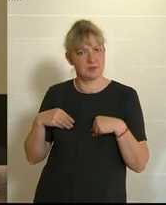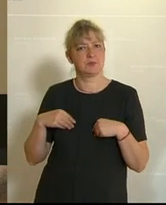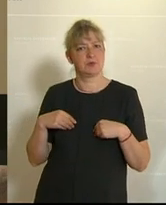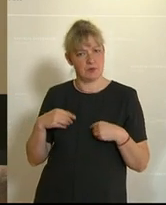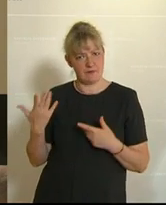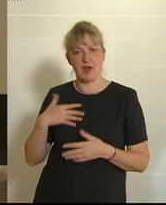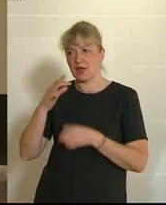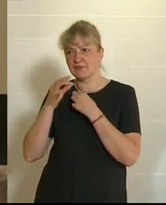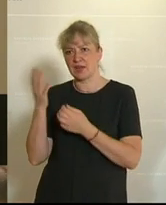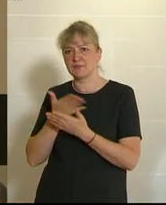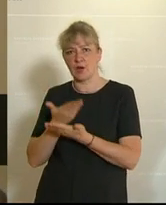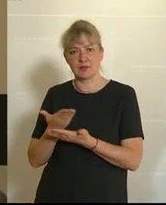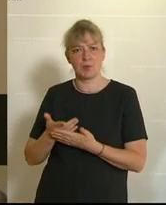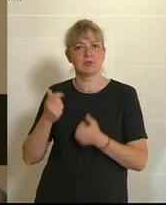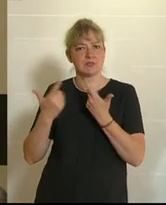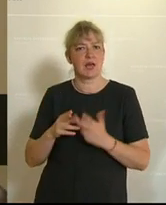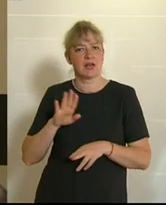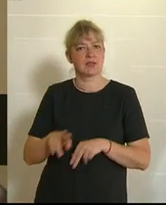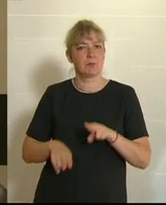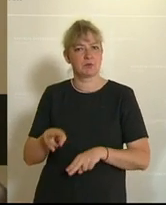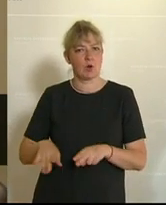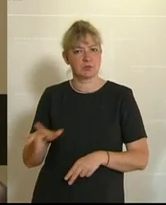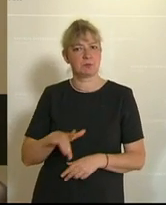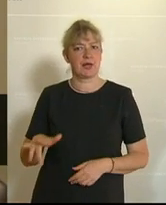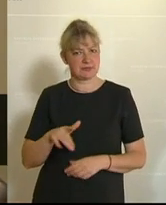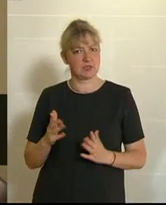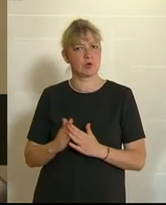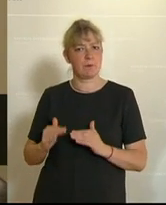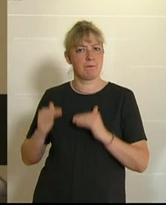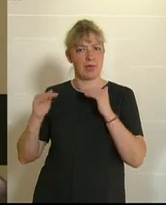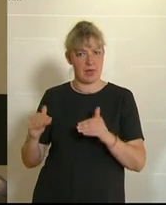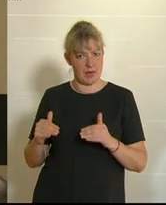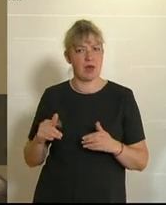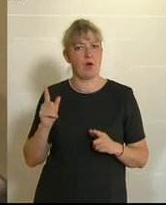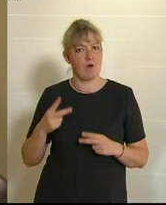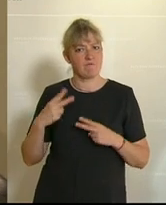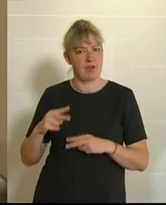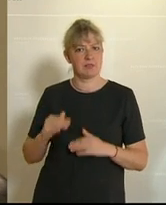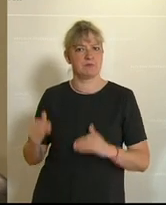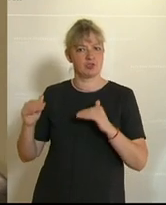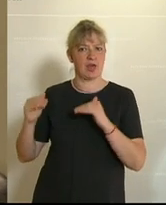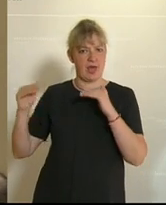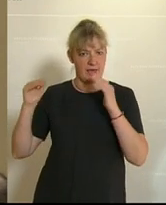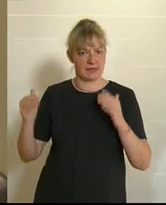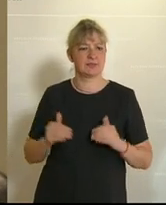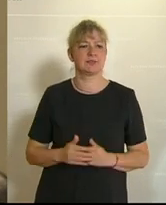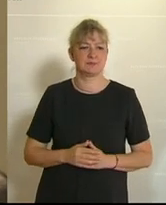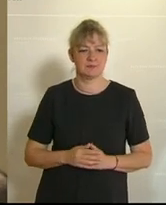auch nachgefragt haben. Die Zahl der Kinderbetreuungsplätze ist gestiegen und steigt auch weiter, auch bei uns vor allem